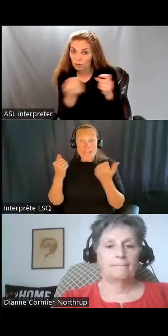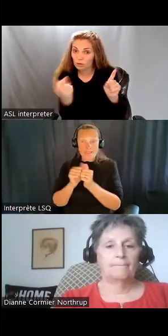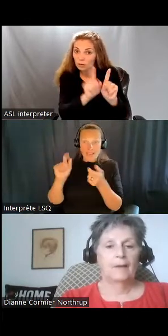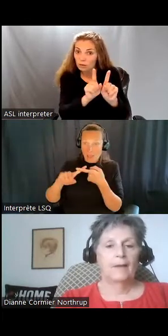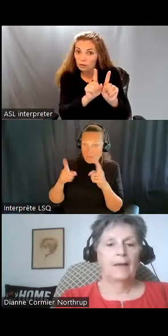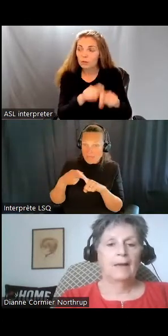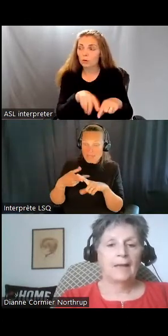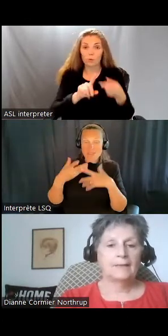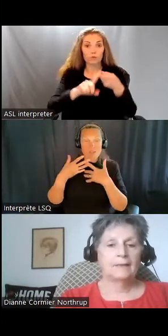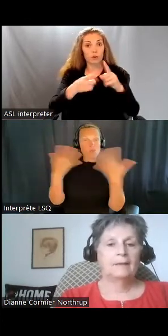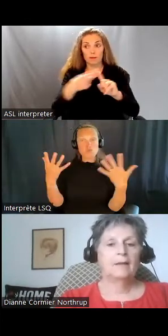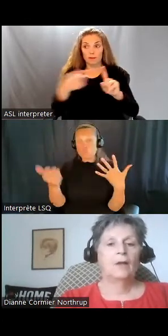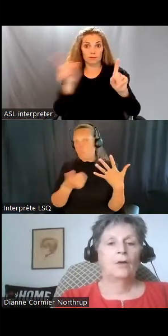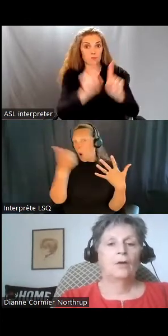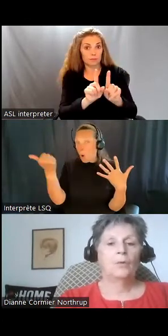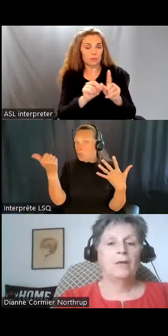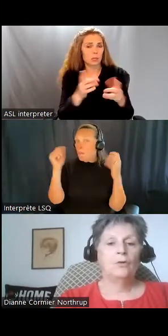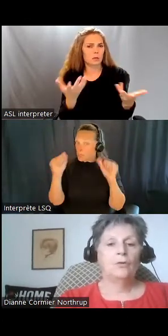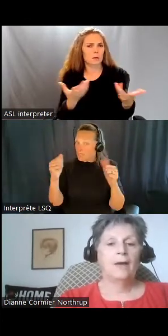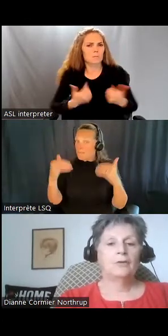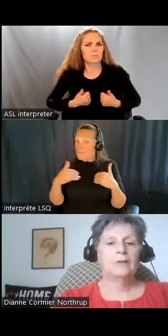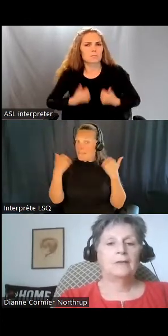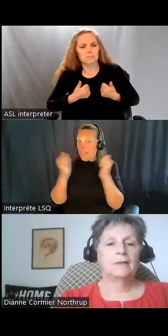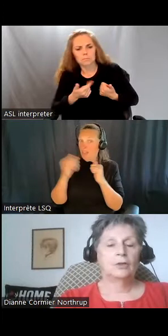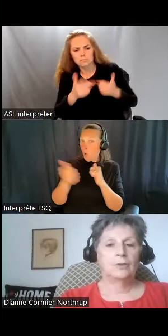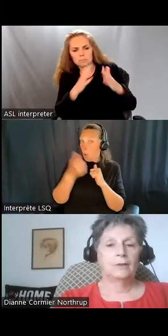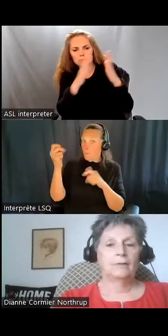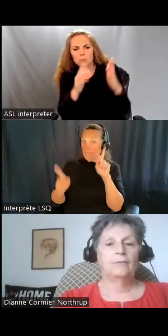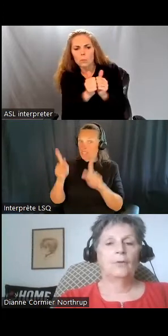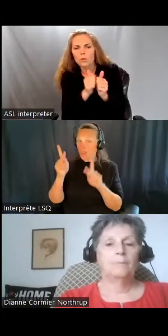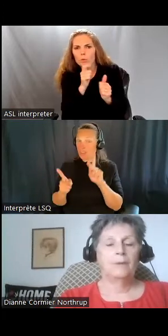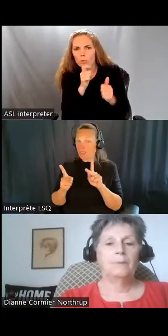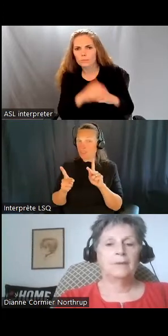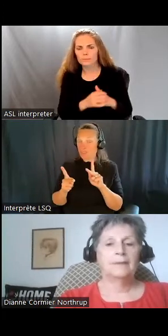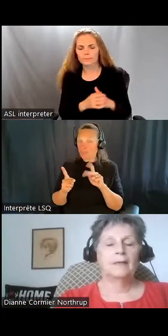ou d'autres types de cohabitation et finalement inaudible.